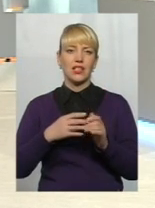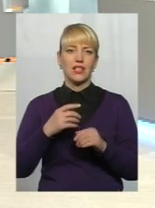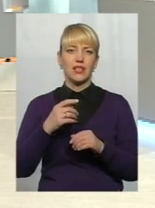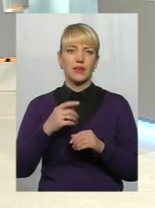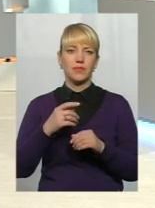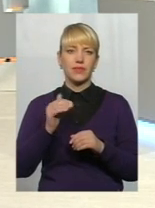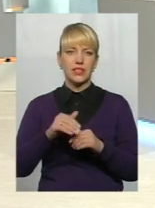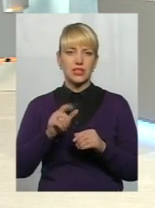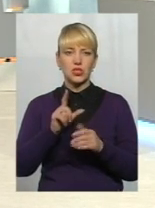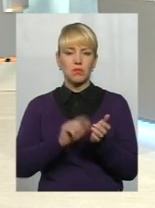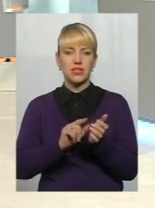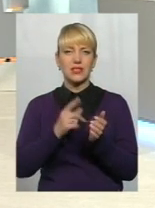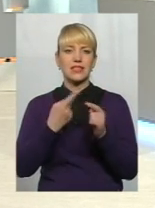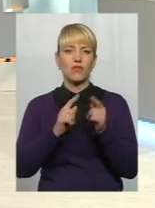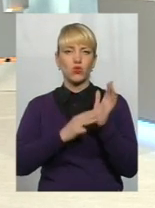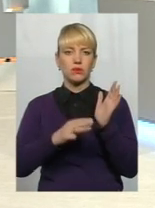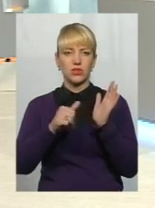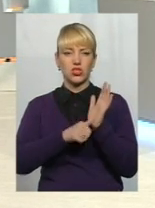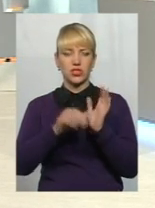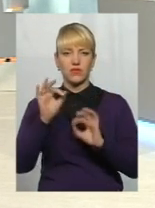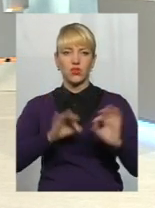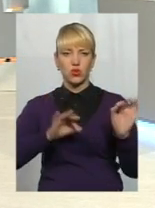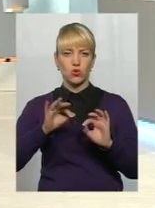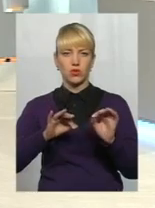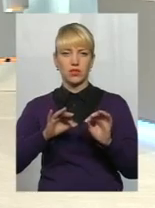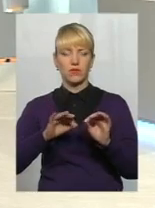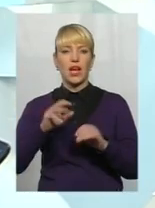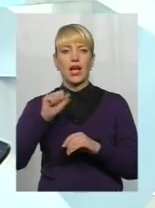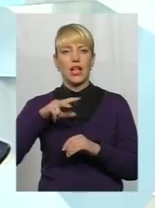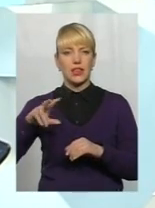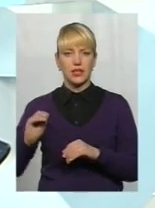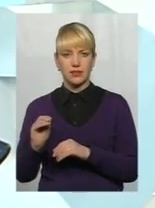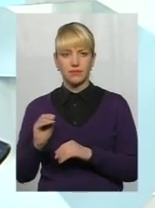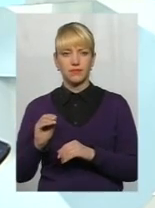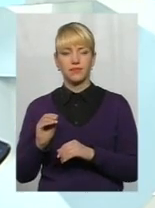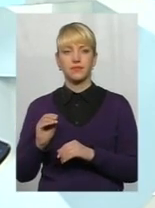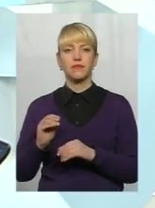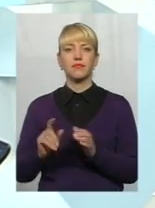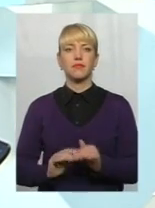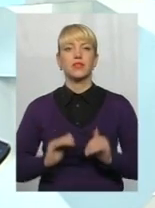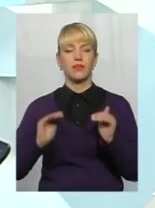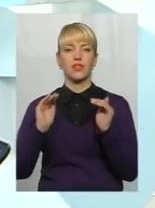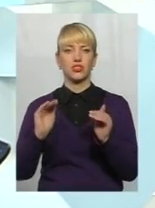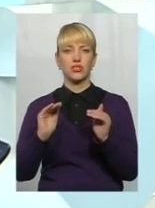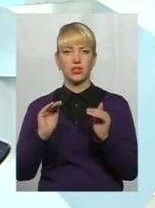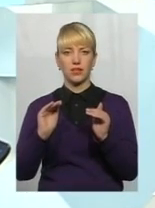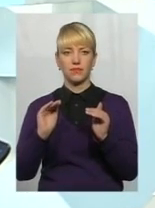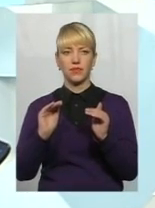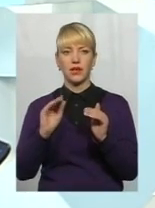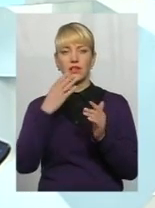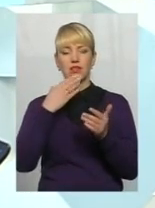від загальної кількості всіх пенсіонерів в області. Але підвищення в своїй